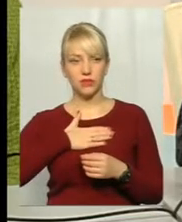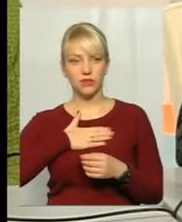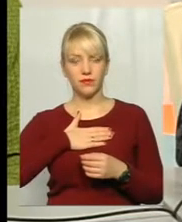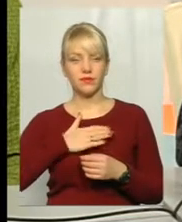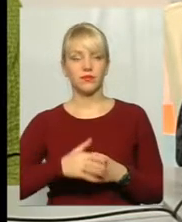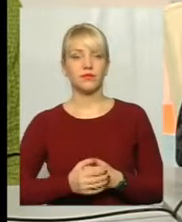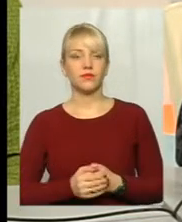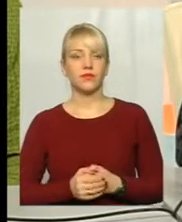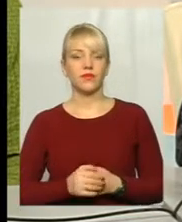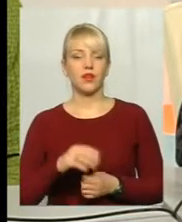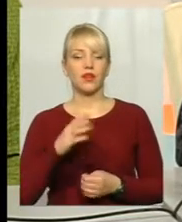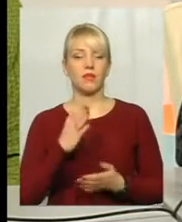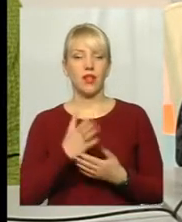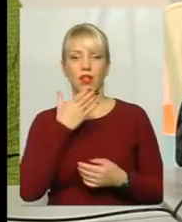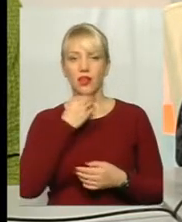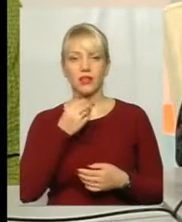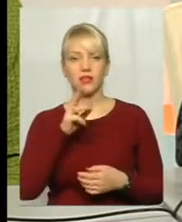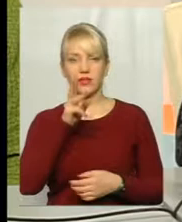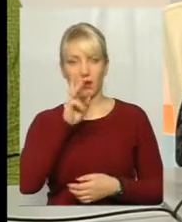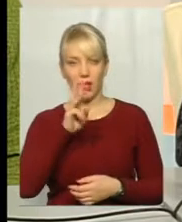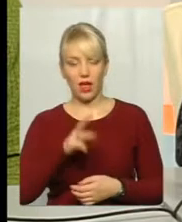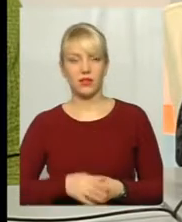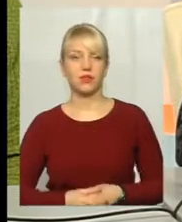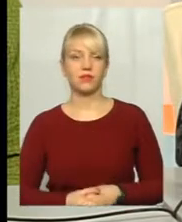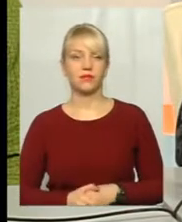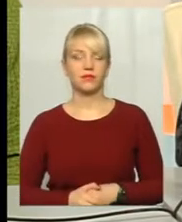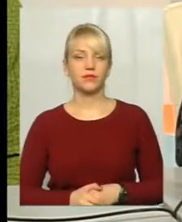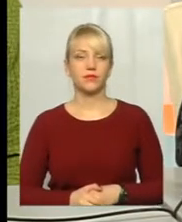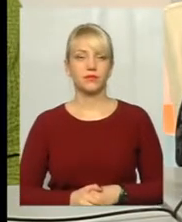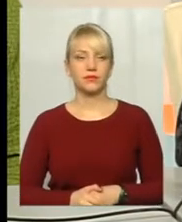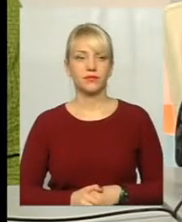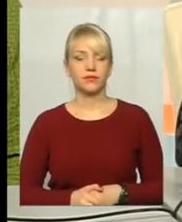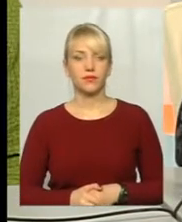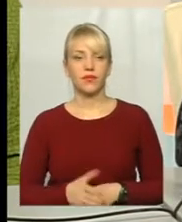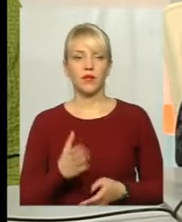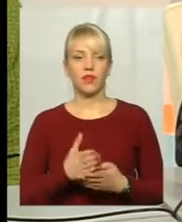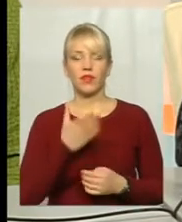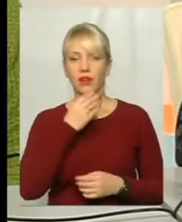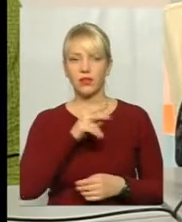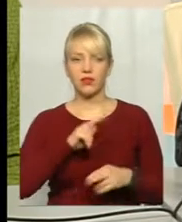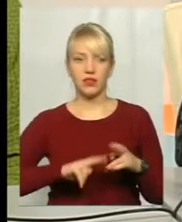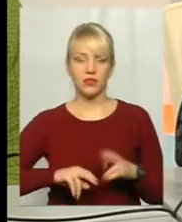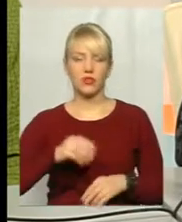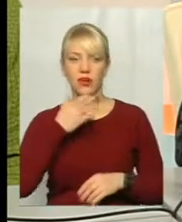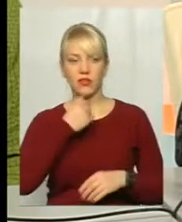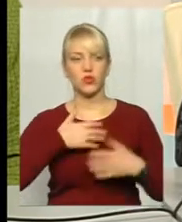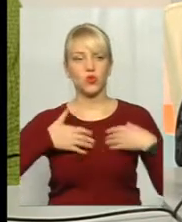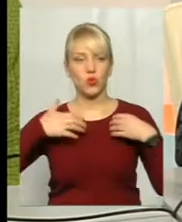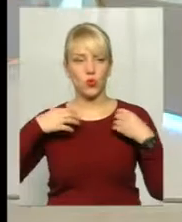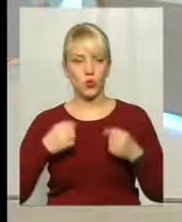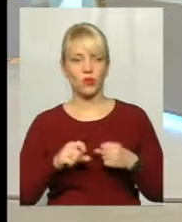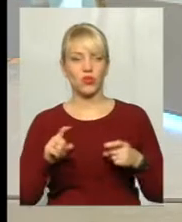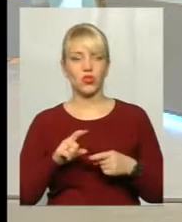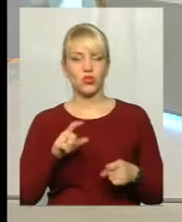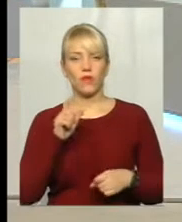калакарні зарплати мали гарні настрої, гарна здоров'я, і щоб